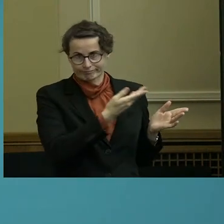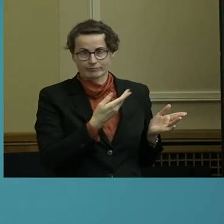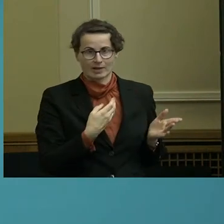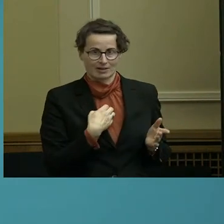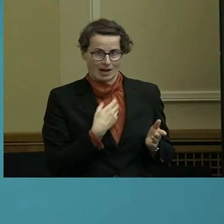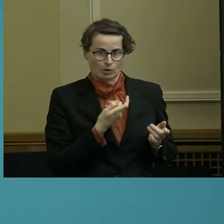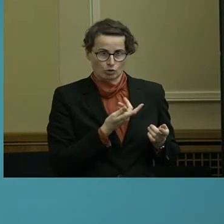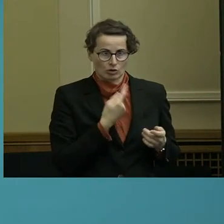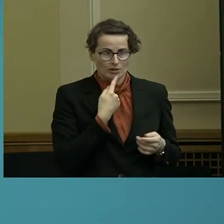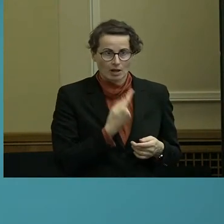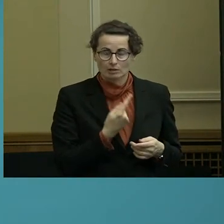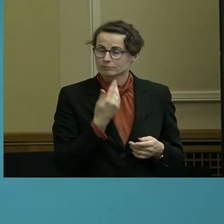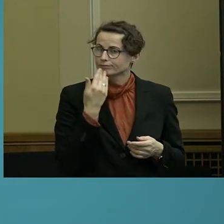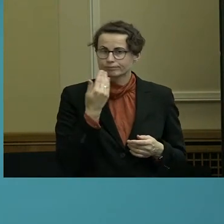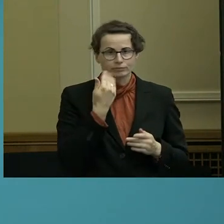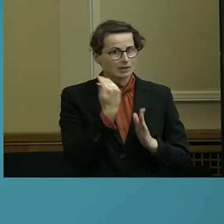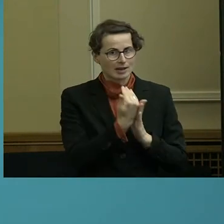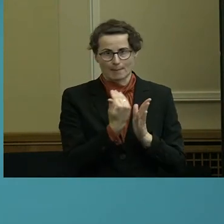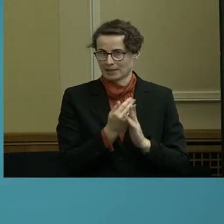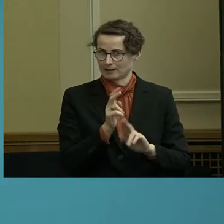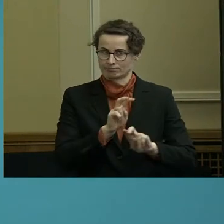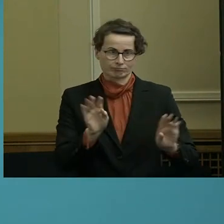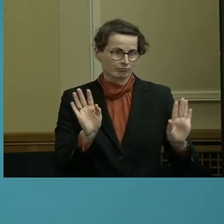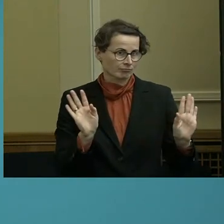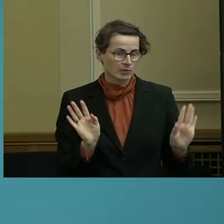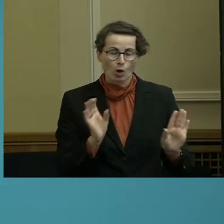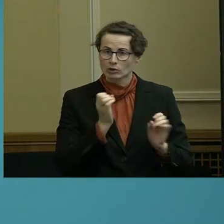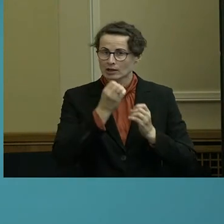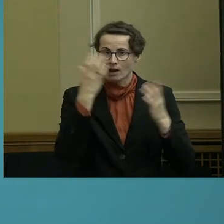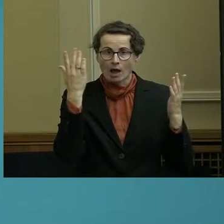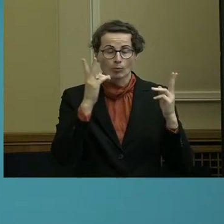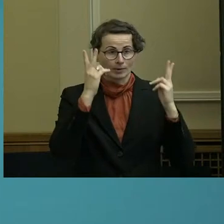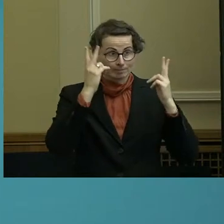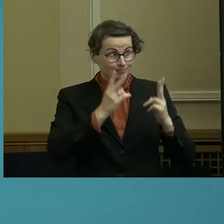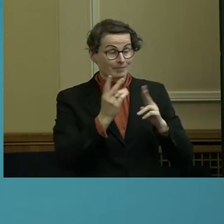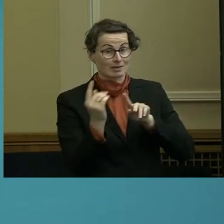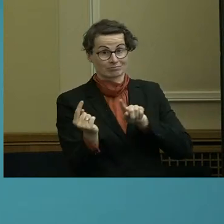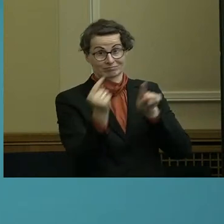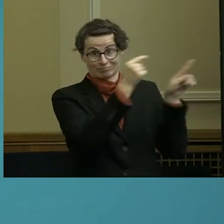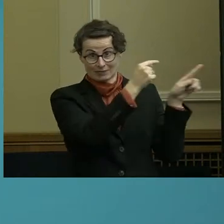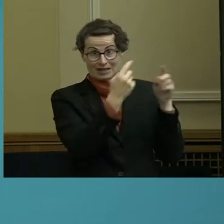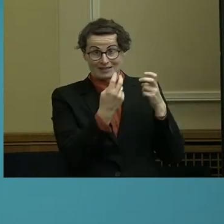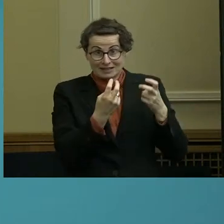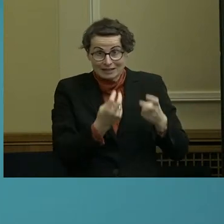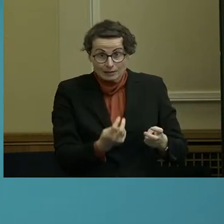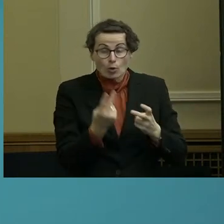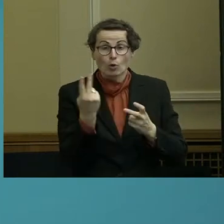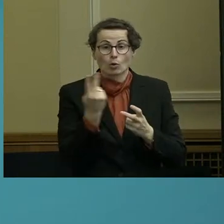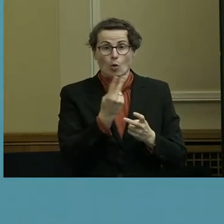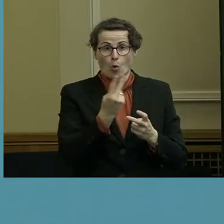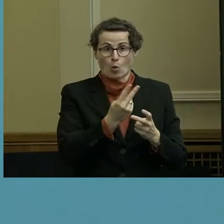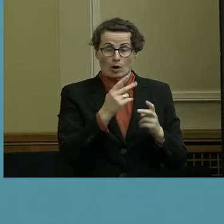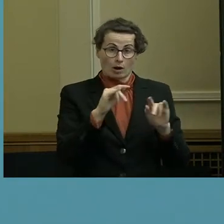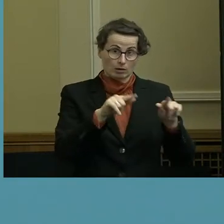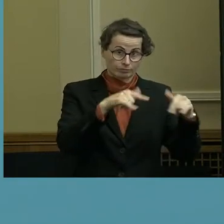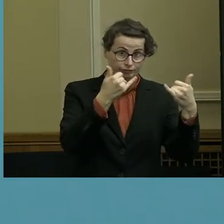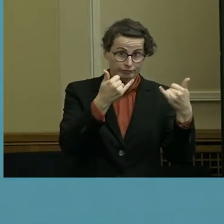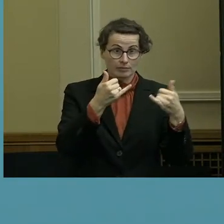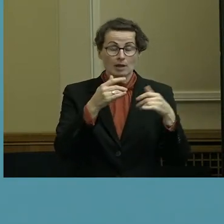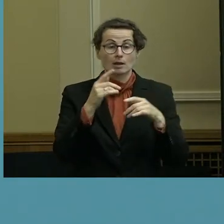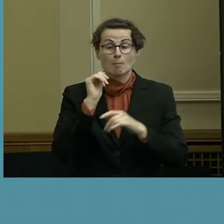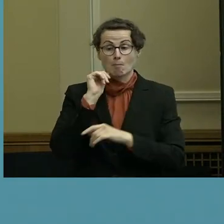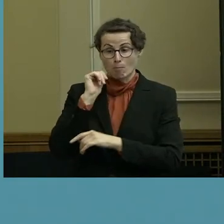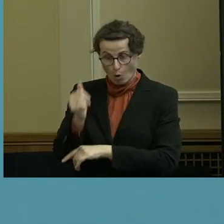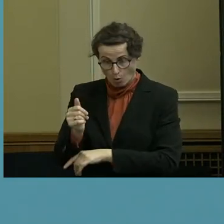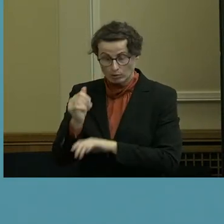gerade sagte, es gibt noch keinen Termin für die Sitzung, ob es eine Schalte oder ob es eine Präsenzsitzung wird. Also, ist ja erstmal die Konferenz mit der